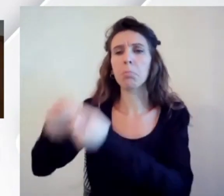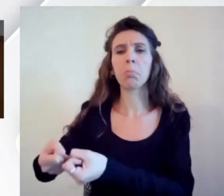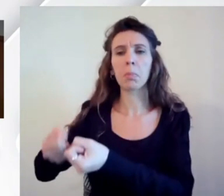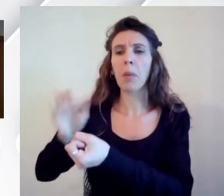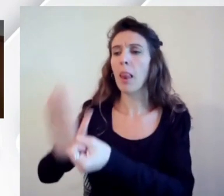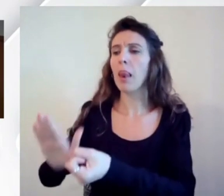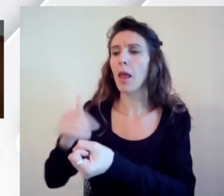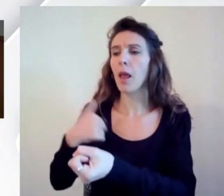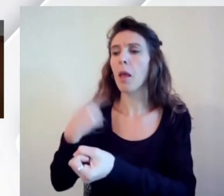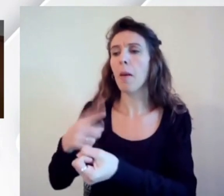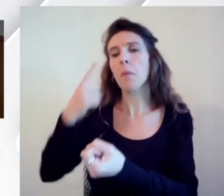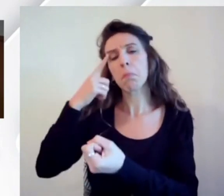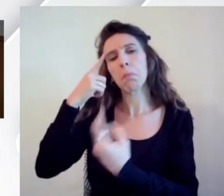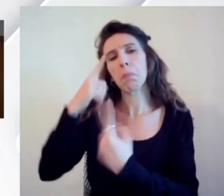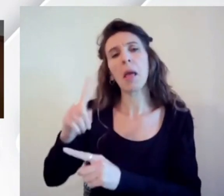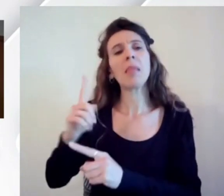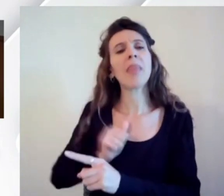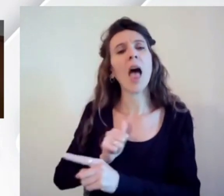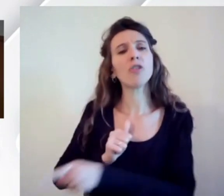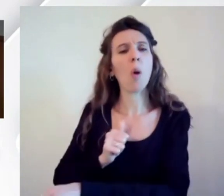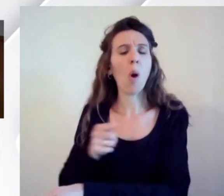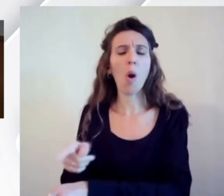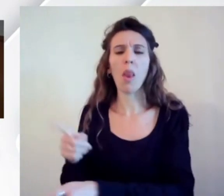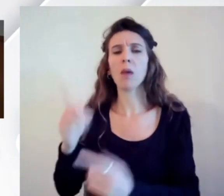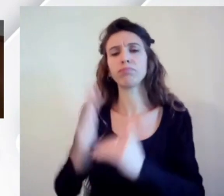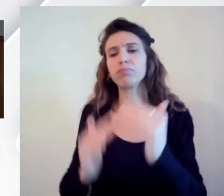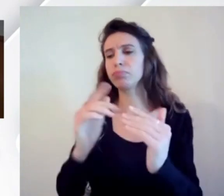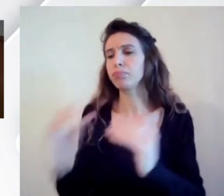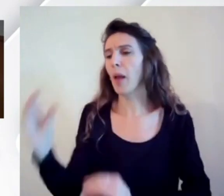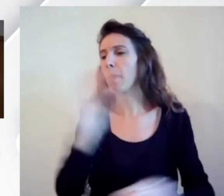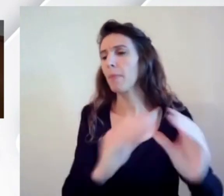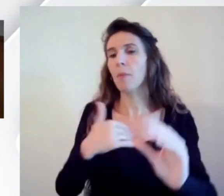un qualcosa non ho mai visto un mucchio di mattoni